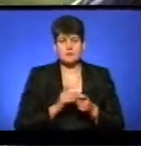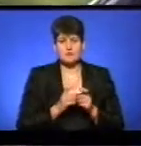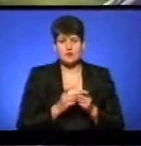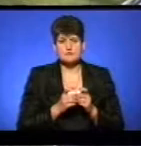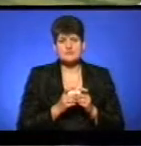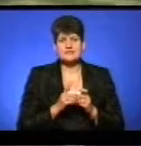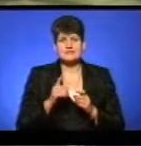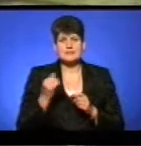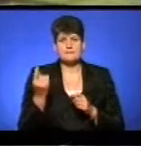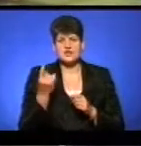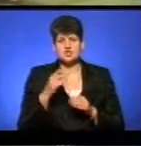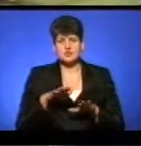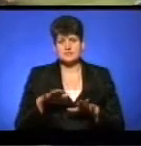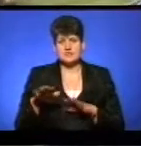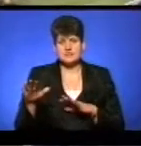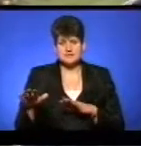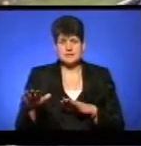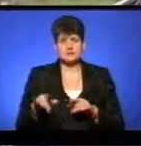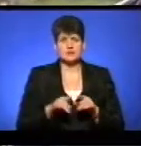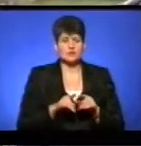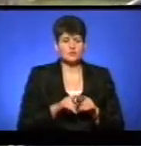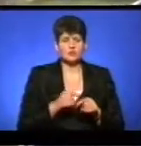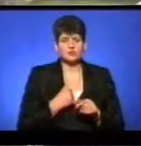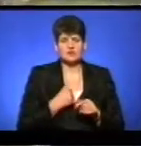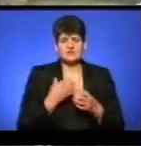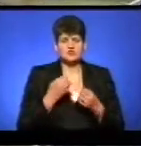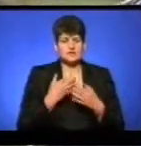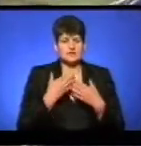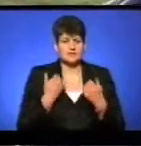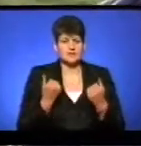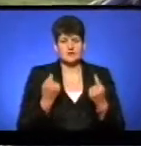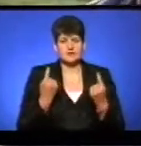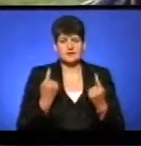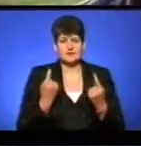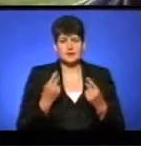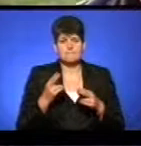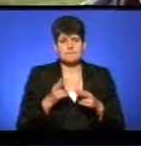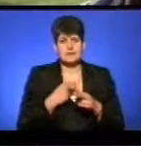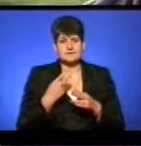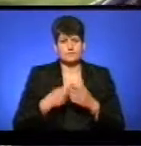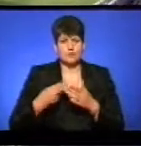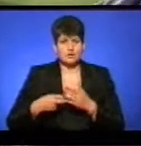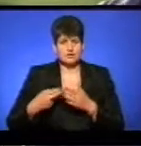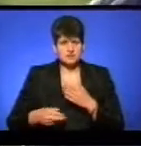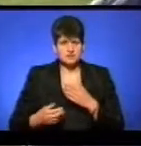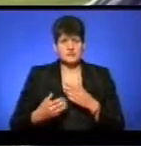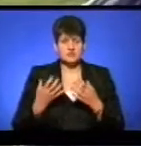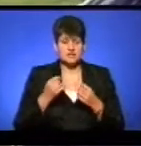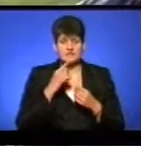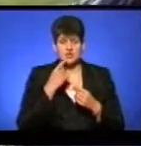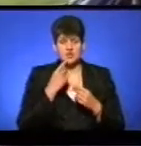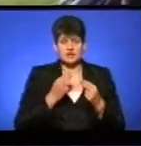за перші місця, і однозначно в нас ще немає таких безпоразок ідемо, хоча ще важкі ігри впереді. Ну,